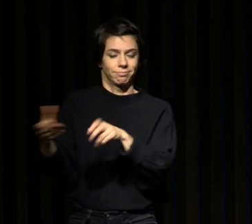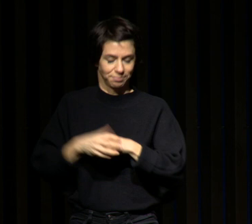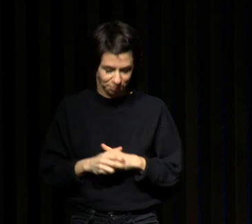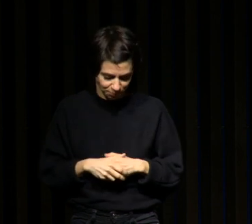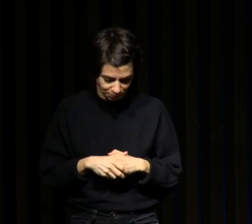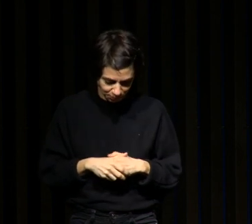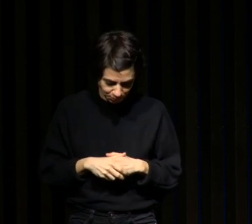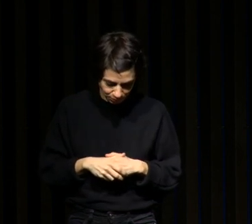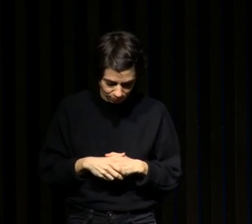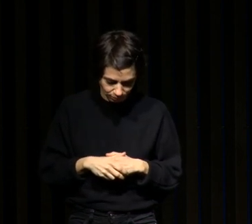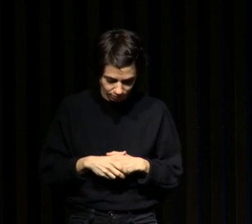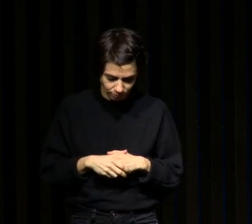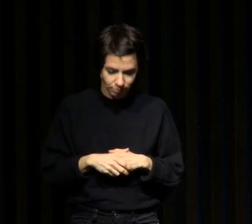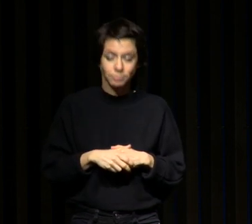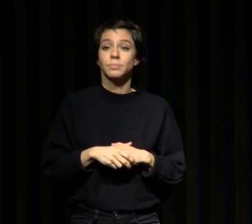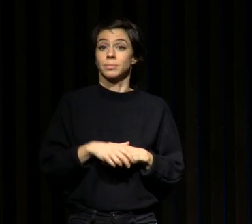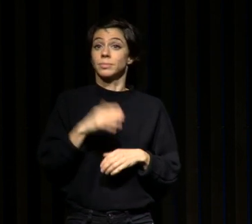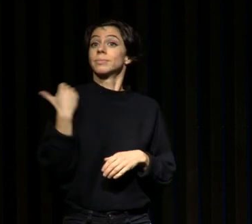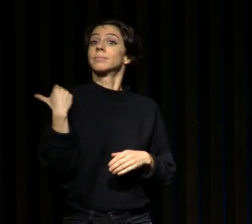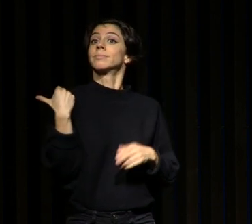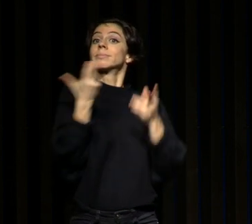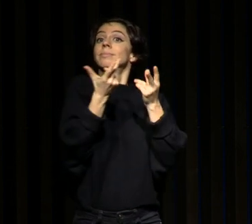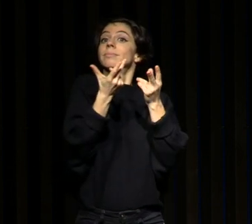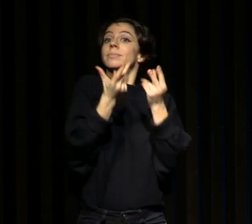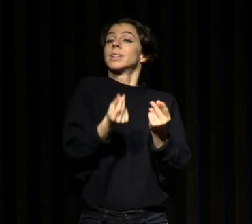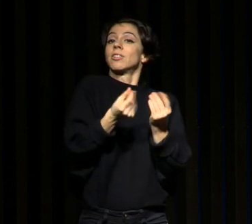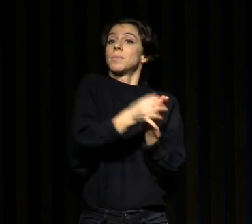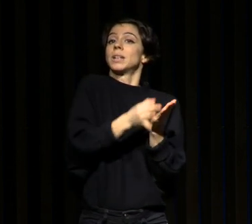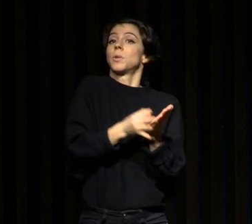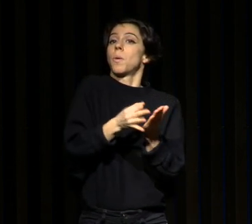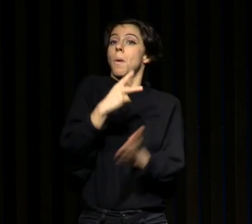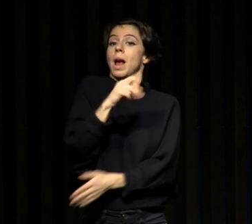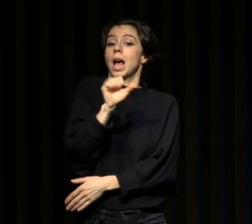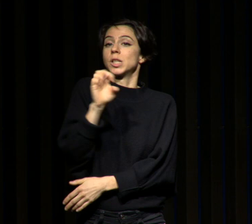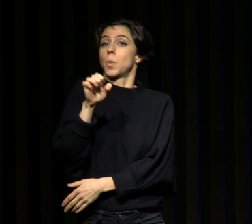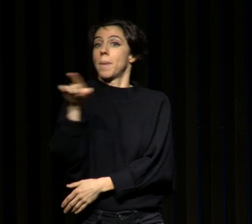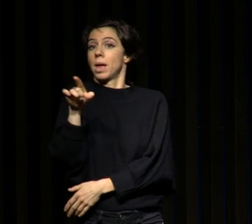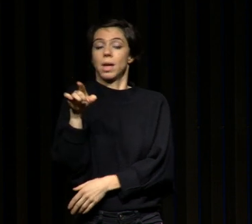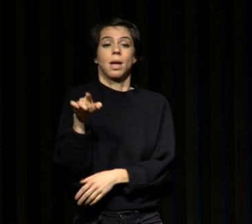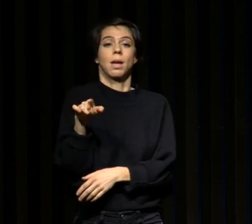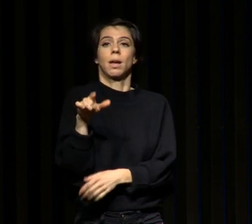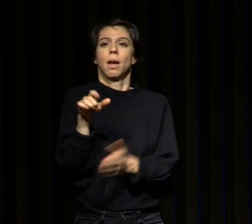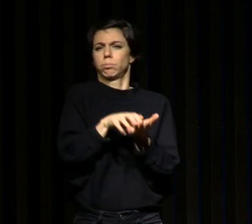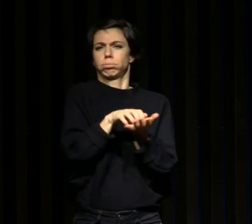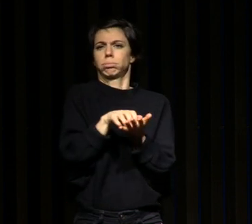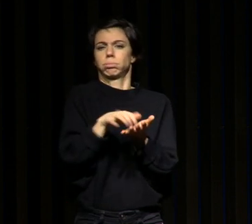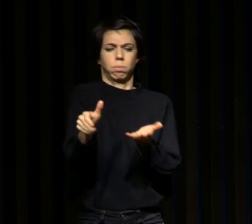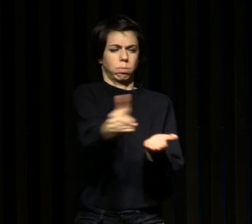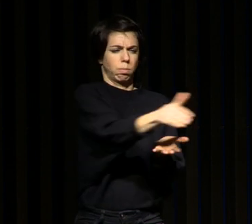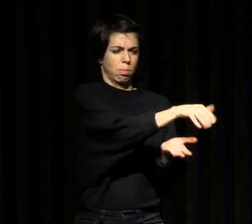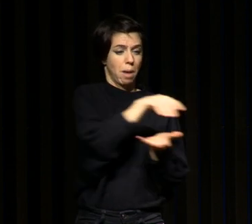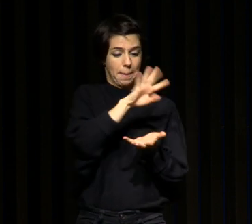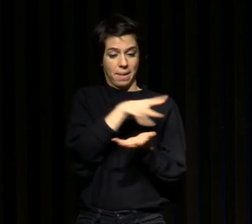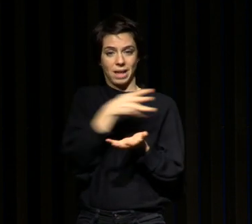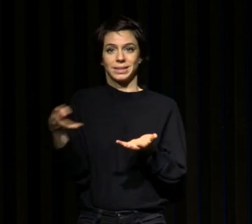fait donc maintenant avec ces 13 000 personnes qui ont téléchargé Canopée plusieurs milliers d'agendas de sommeil sur 7 jours et ce qu'on montre